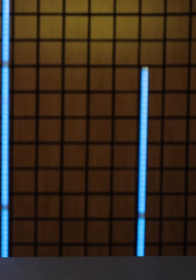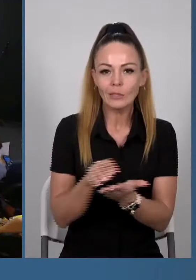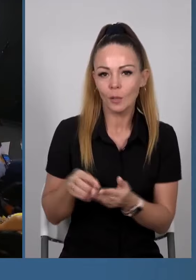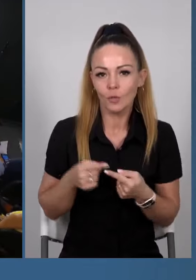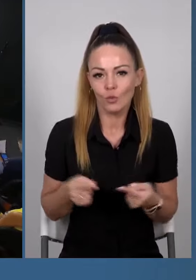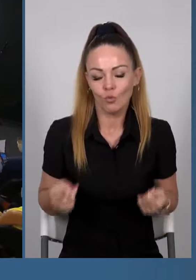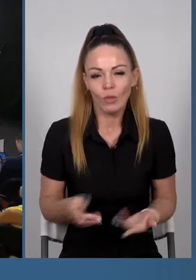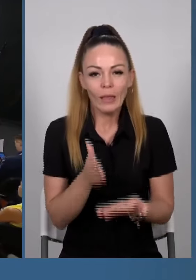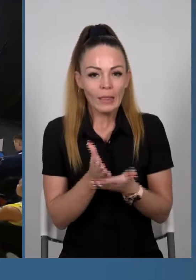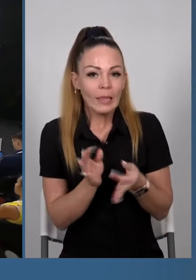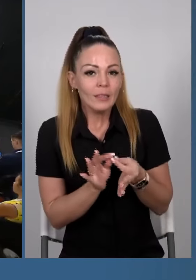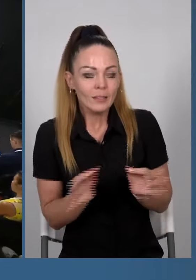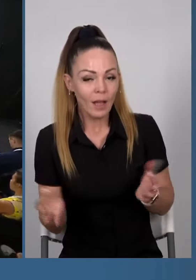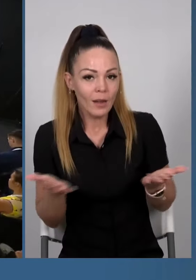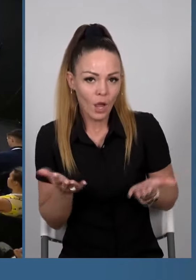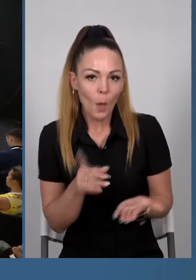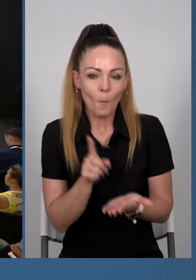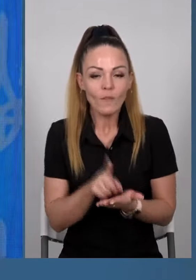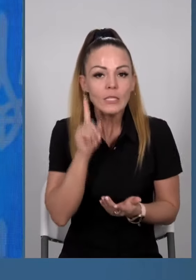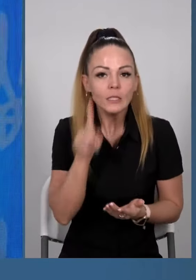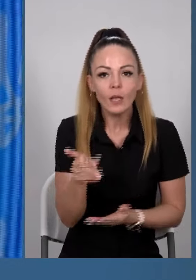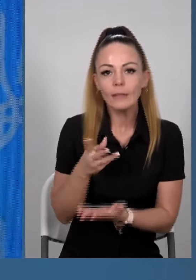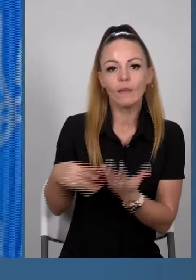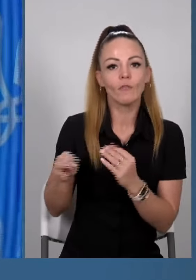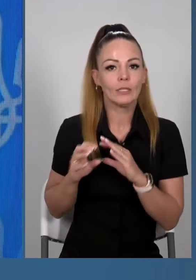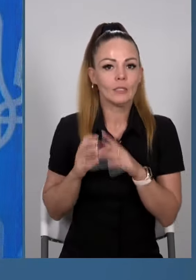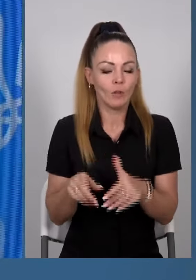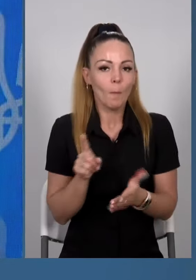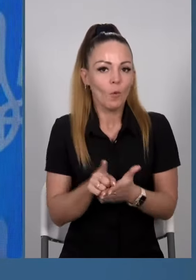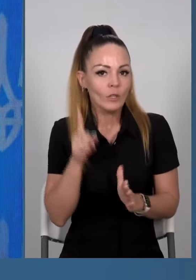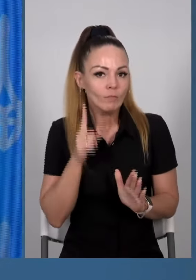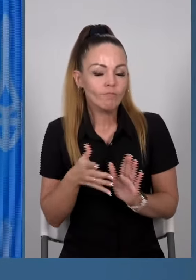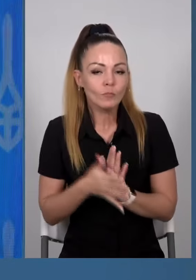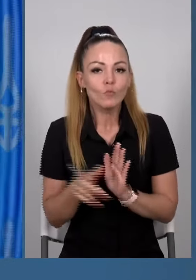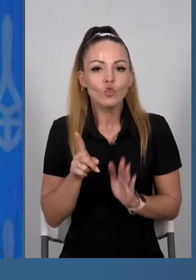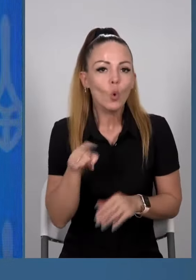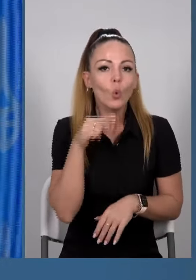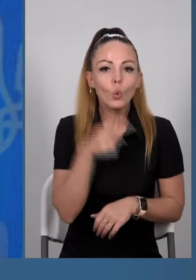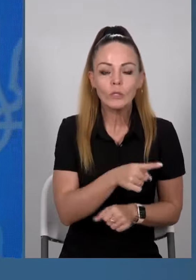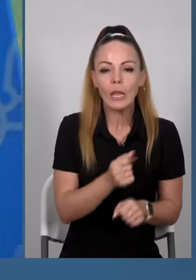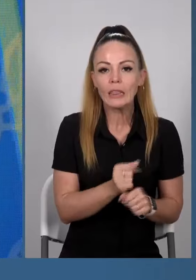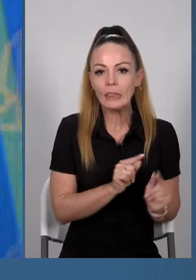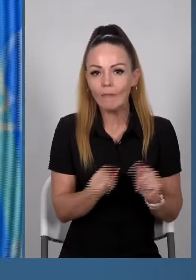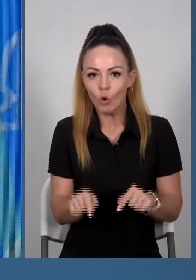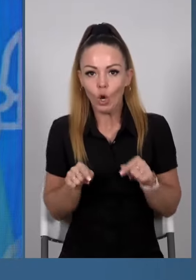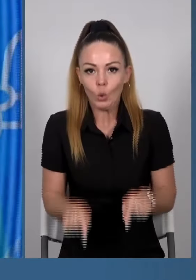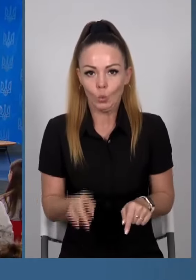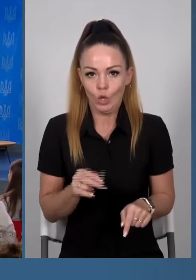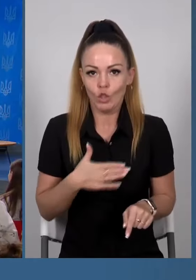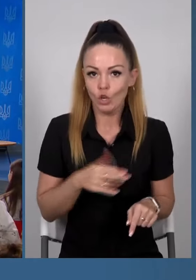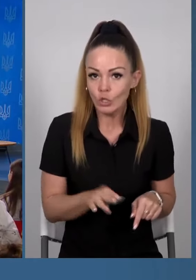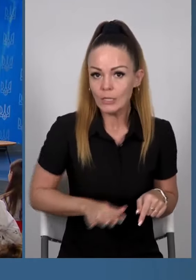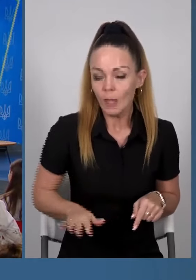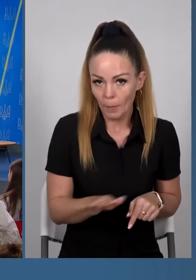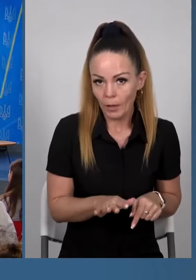він завдав. Є деталі, які повинен знати весь світ, повинен знати, розуміючи, що Росія творить тут, на нашій землі.